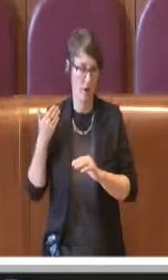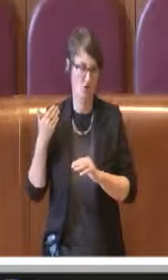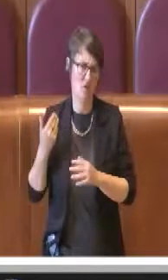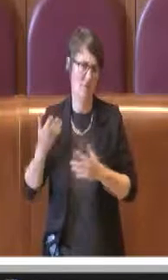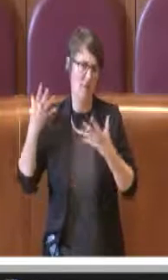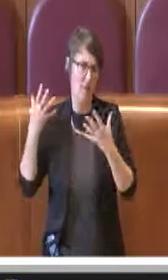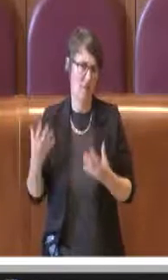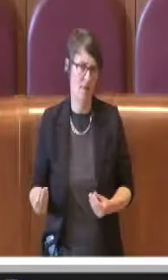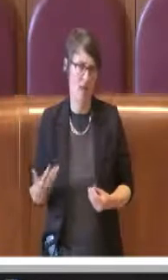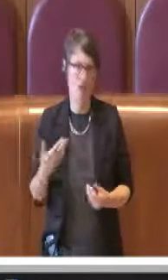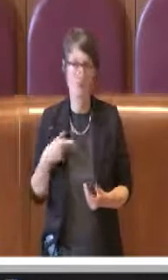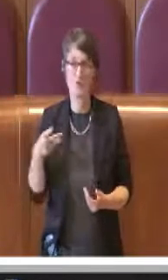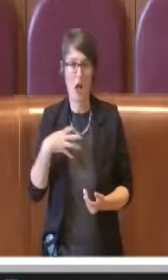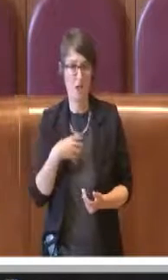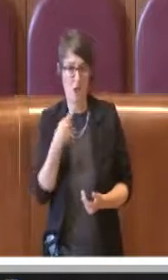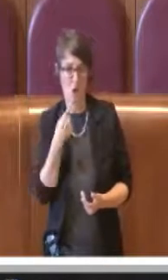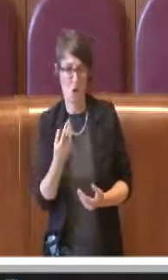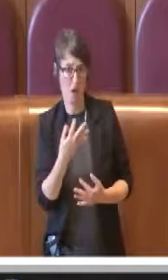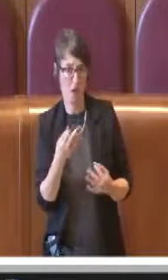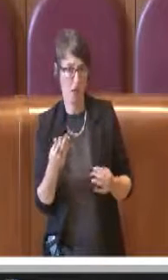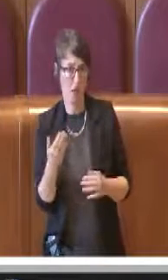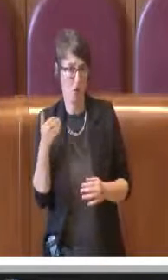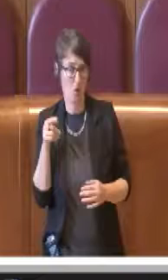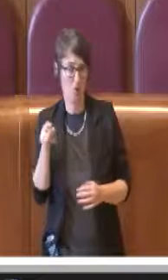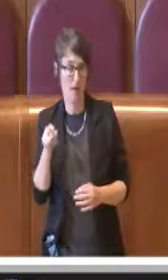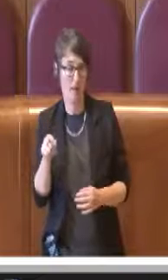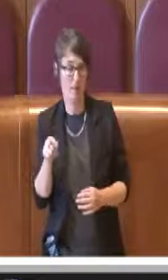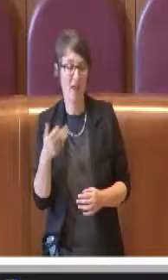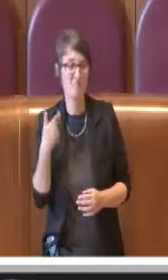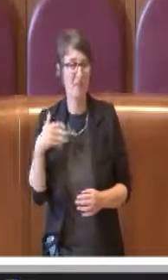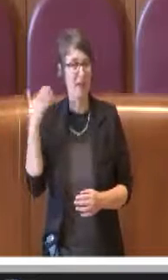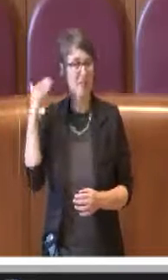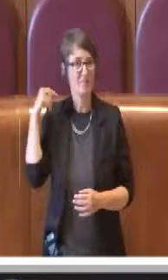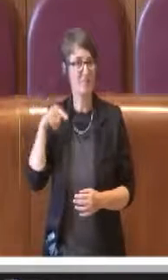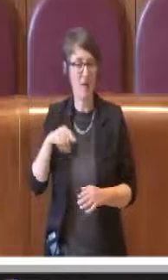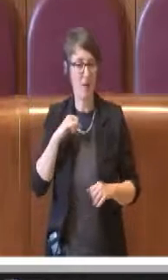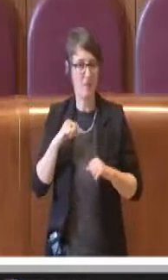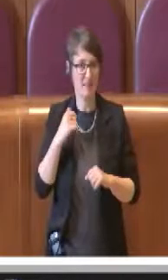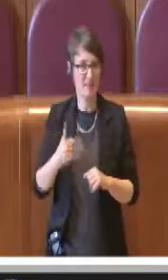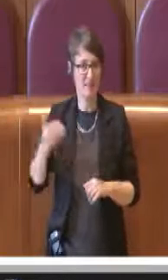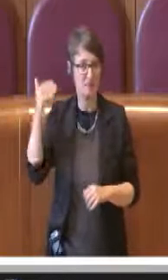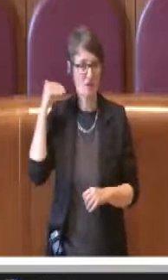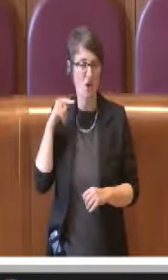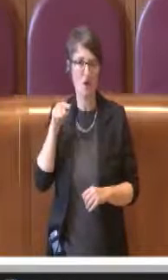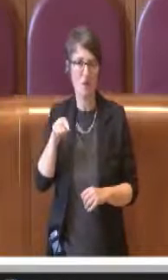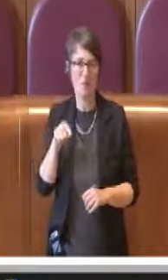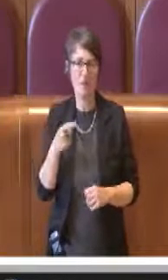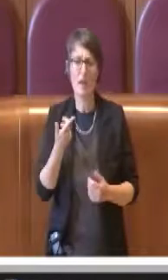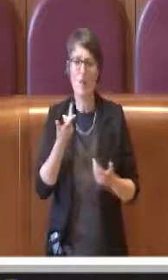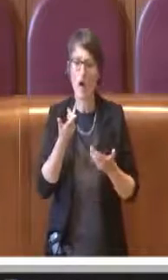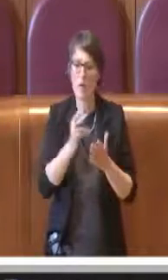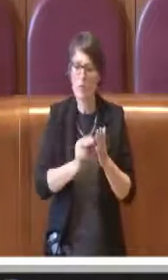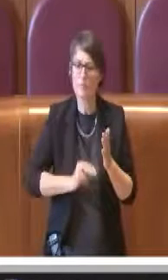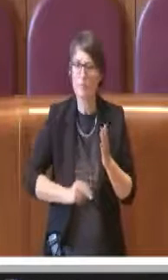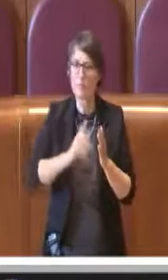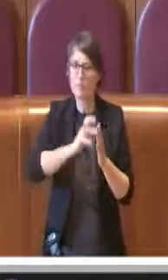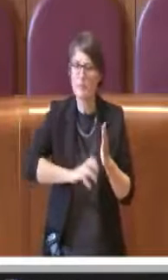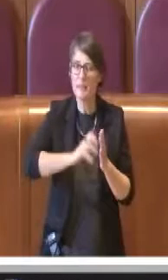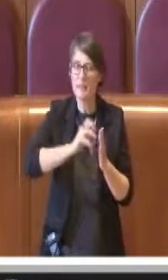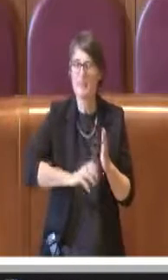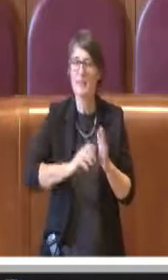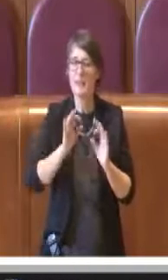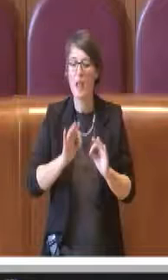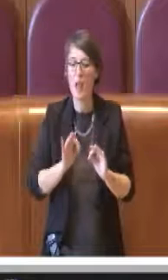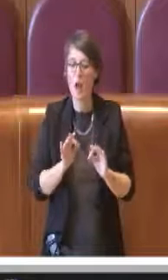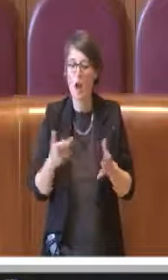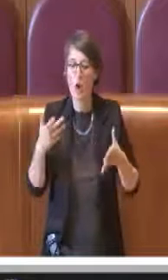'assessore prima, che era basata su un aumento della popolazione decisamente